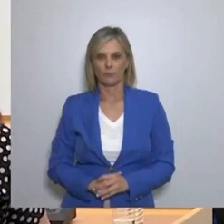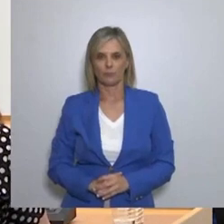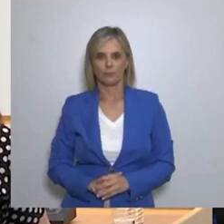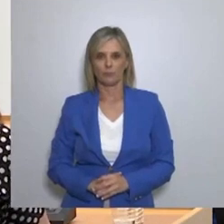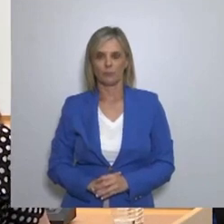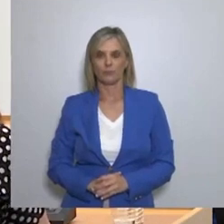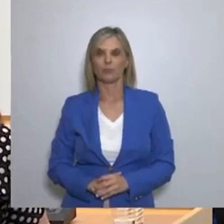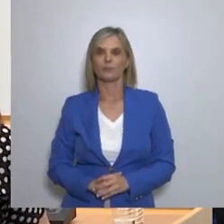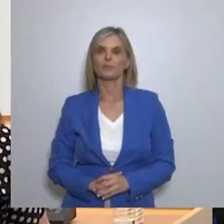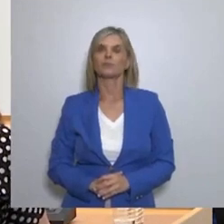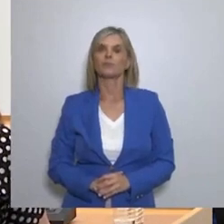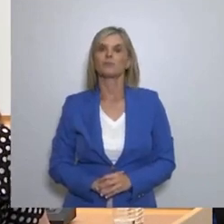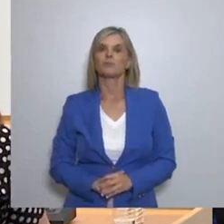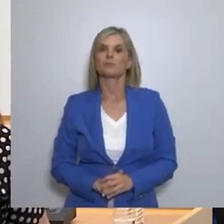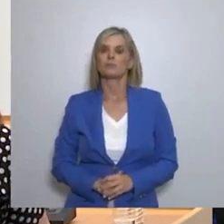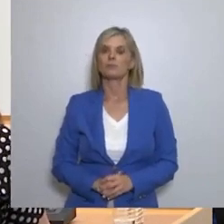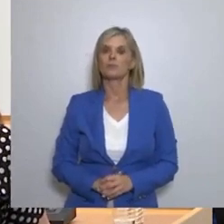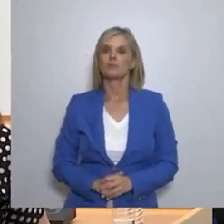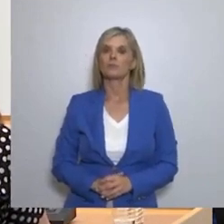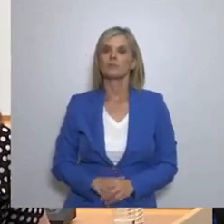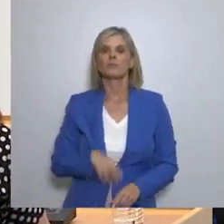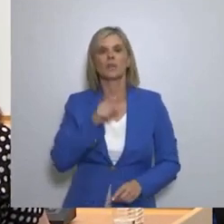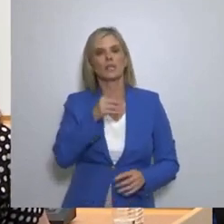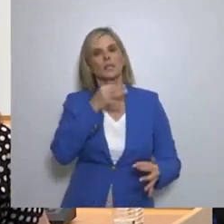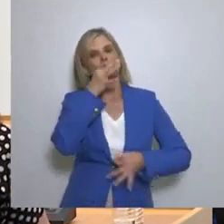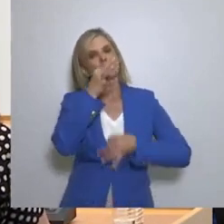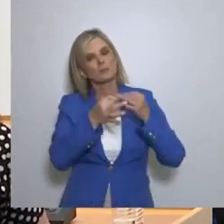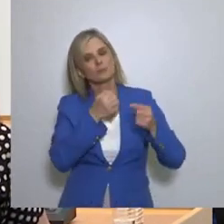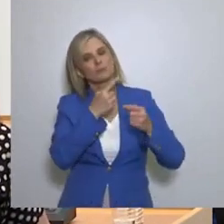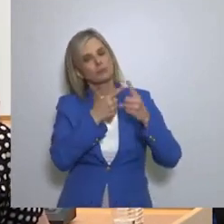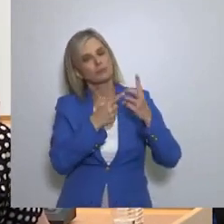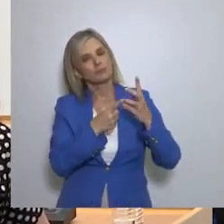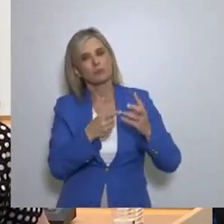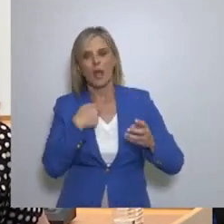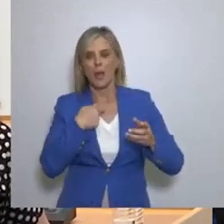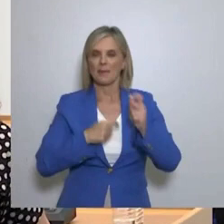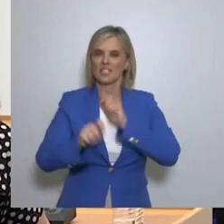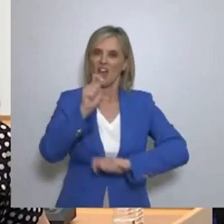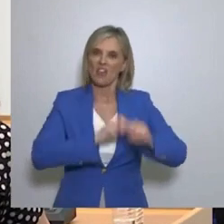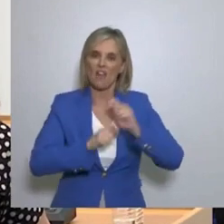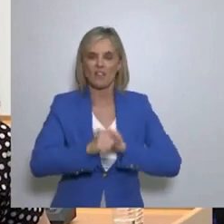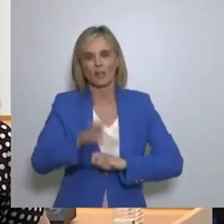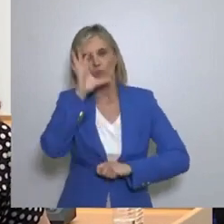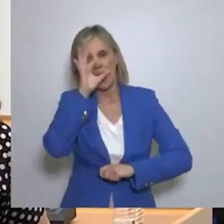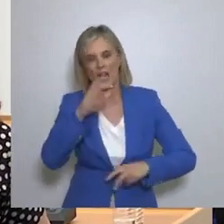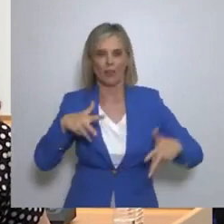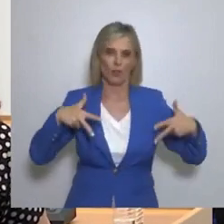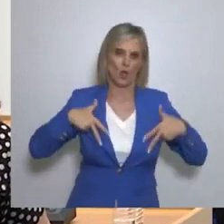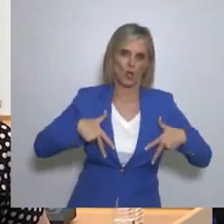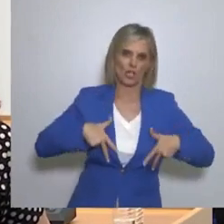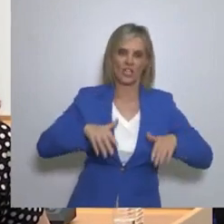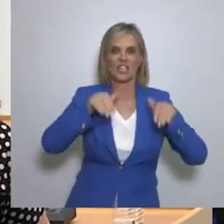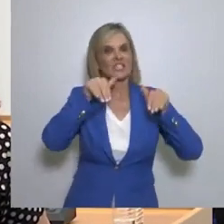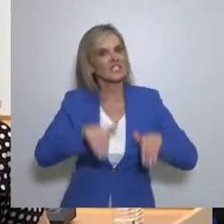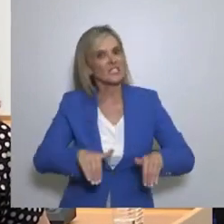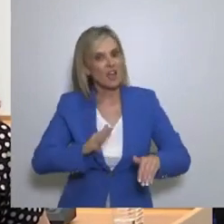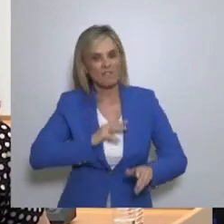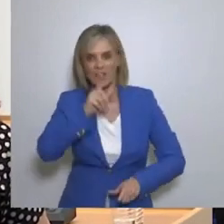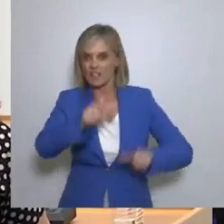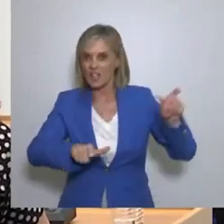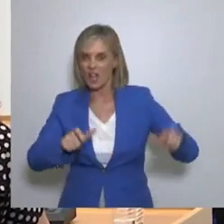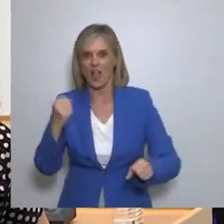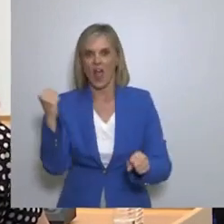Μιλάτε συχνά για την δημιουργία Ενός αληθινού κράτους Το οποίο θα σέβεται τον πολίτη Και θα του παρέχει